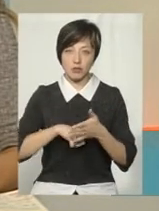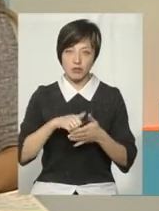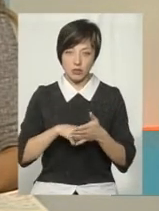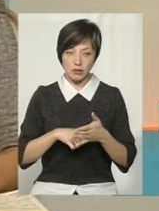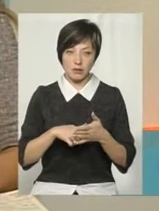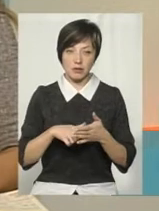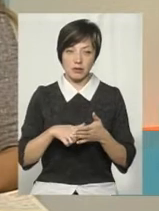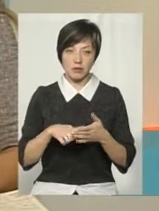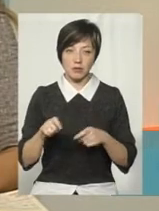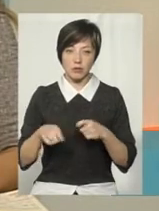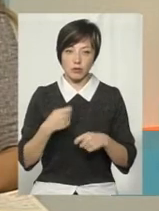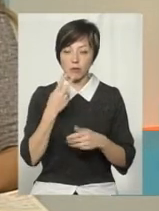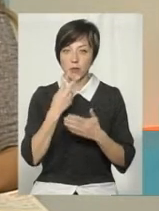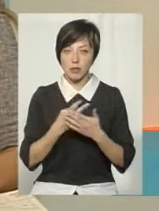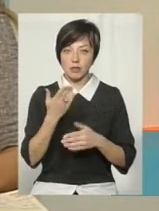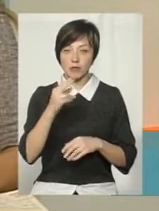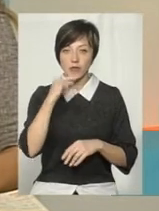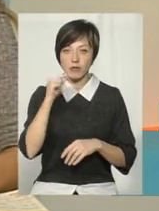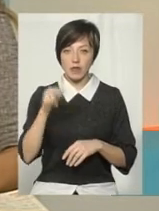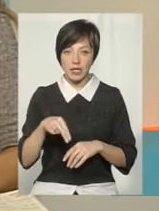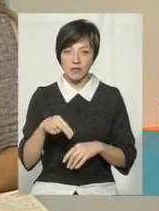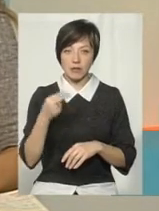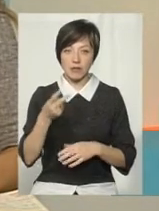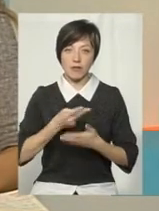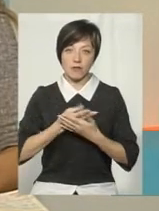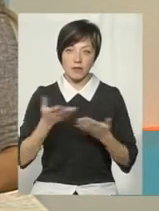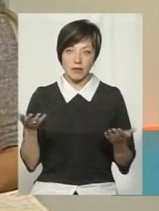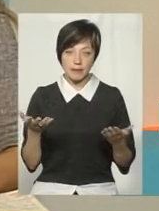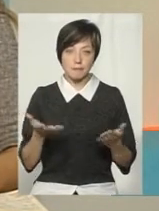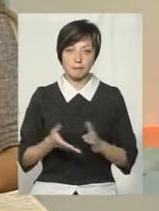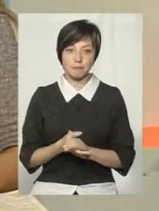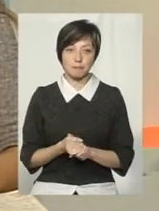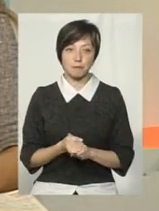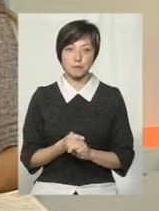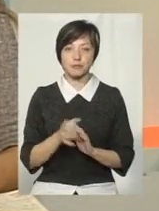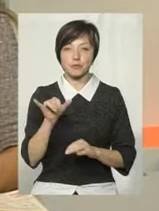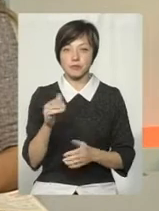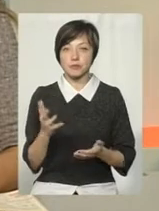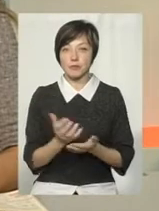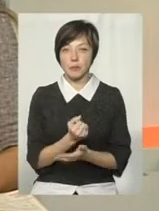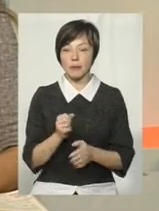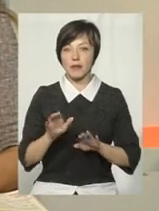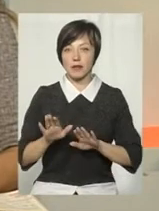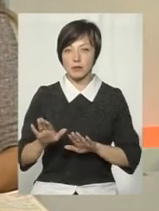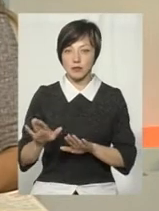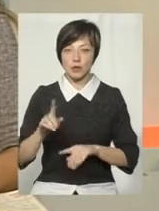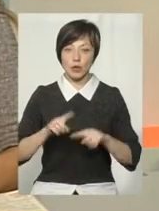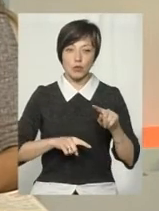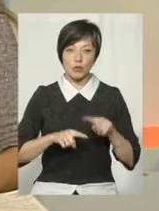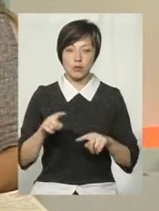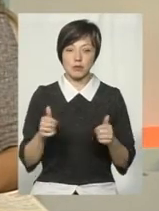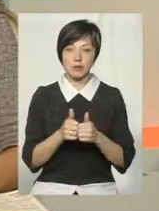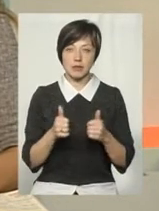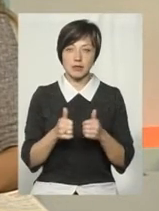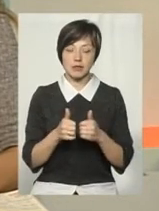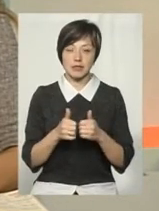він бачив в тебе винного, то, що ти його вивів на чисту воду. В нього знаходяться заступники, ну, зазвичай родичі, там, близькі